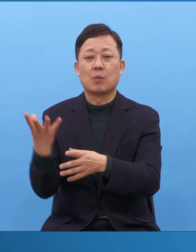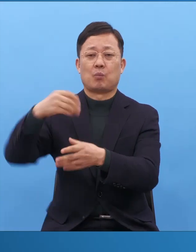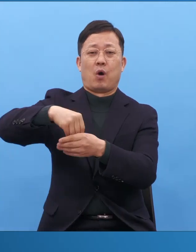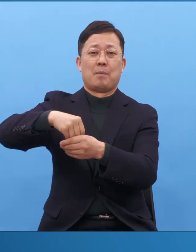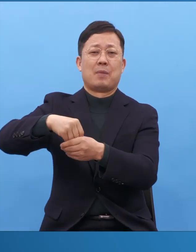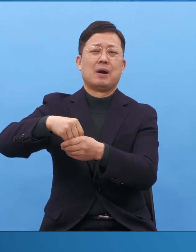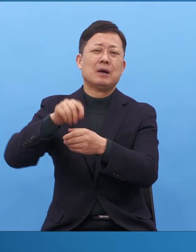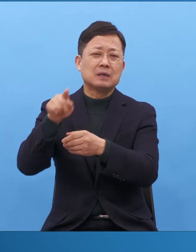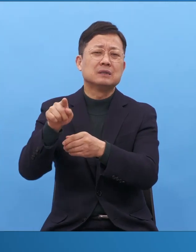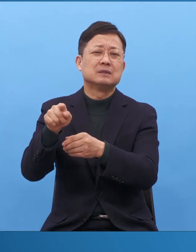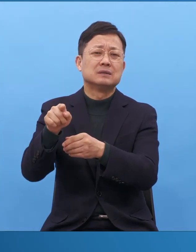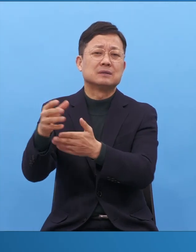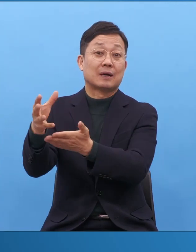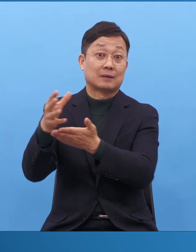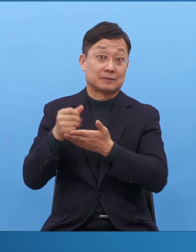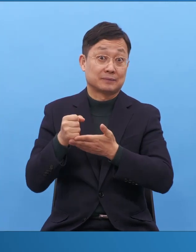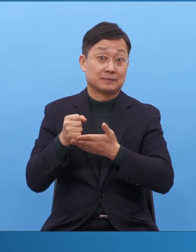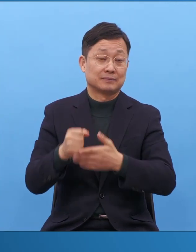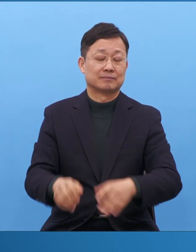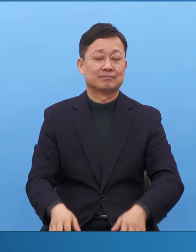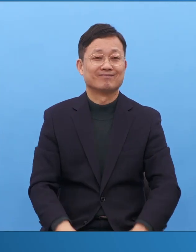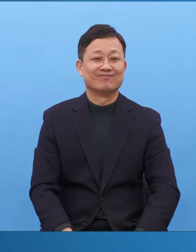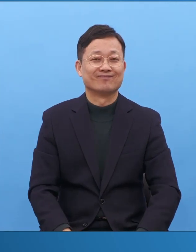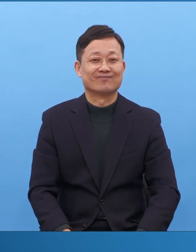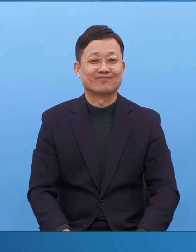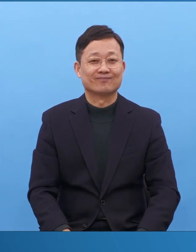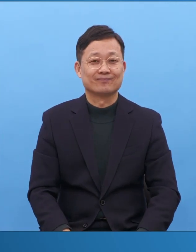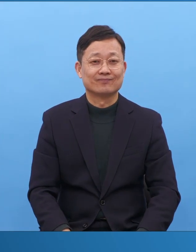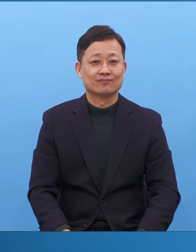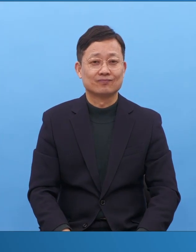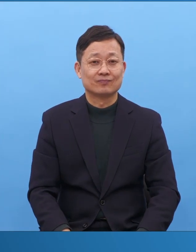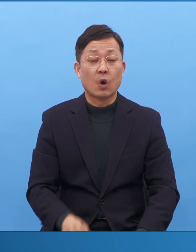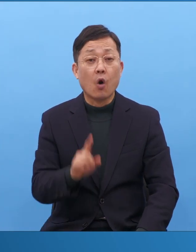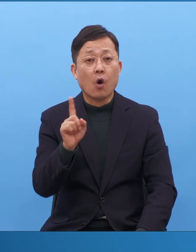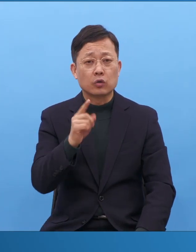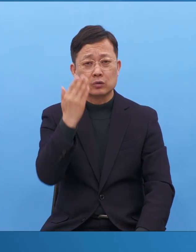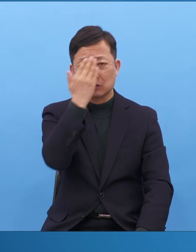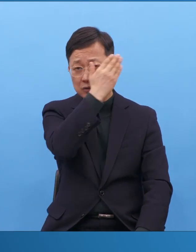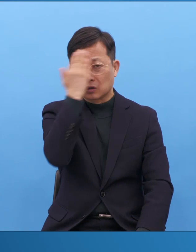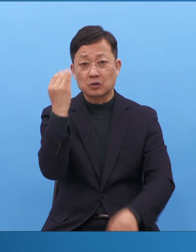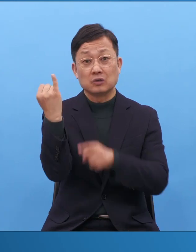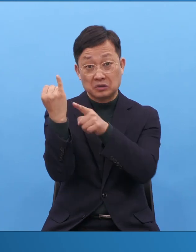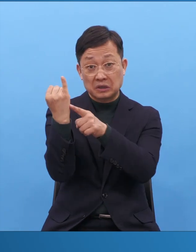어느 날 보니까 어떤 여자 청년이 뭘 들고 왔어요.